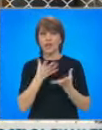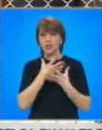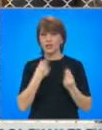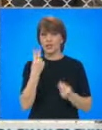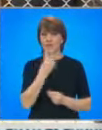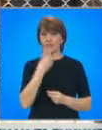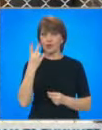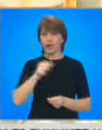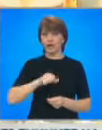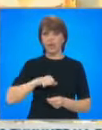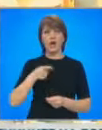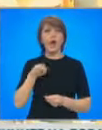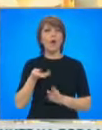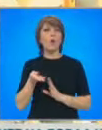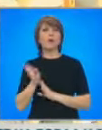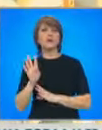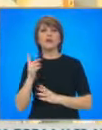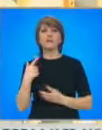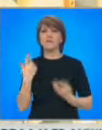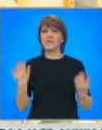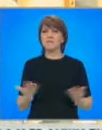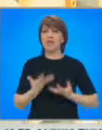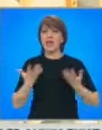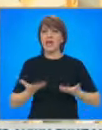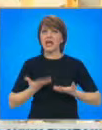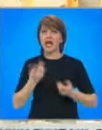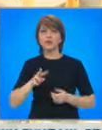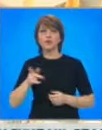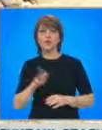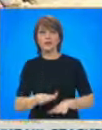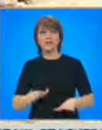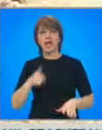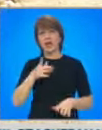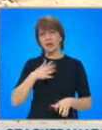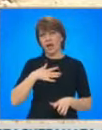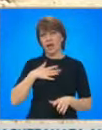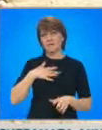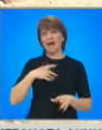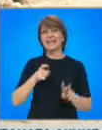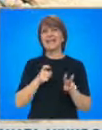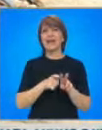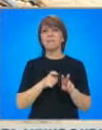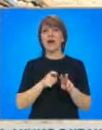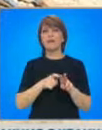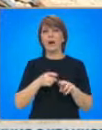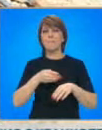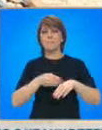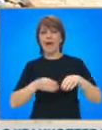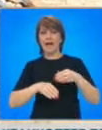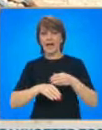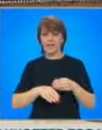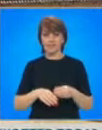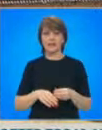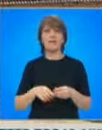януари, след като отишла да се играе с други деца. Детето е с церебрална парализа. Организираното мащабно издирване